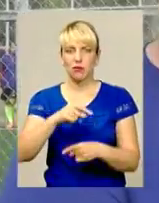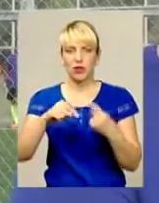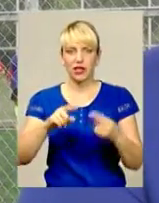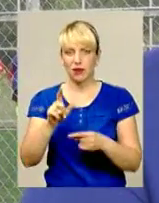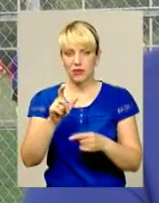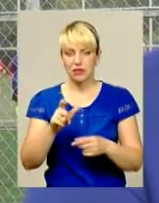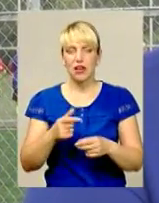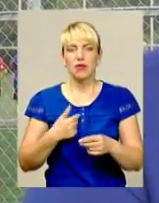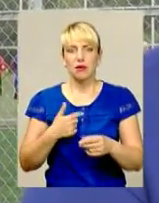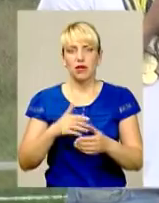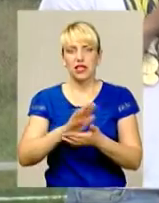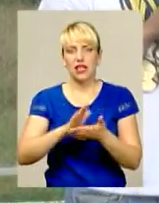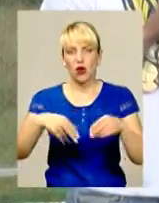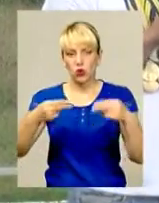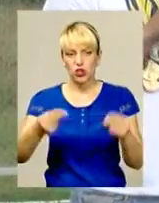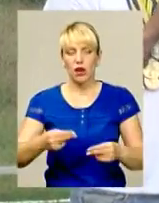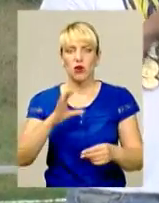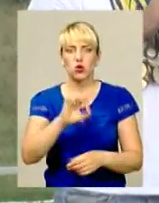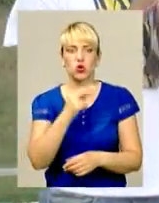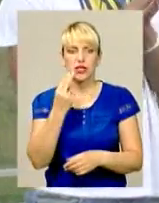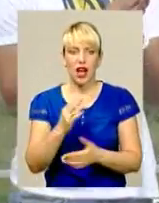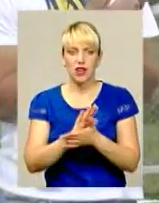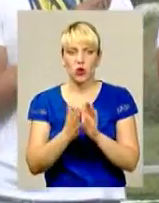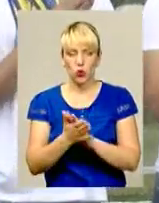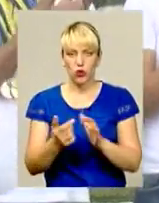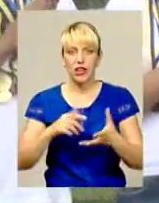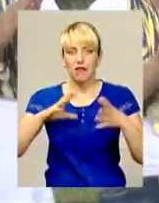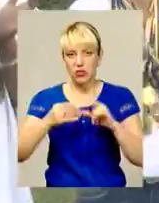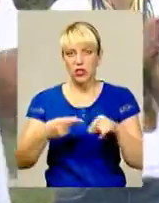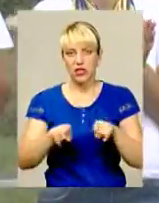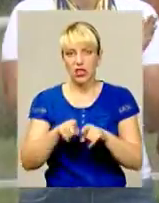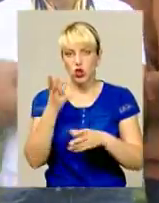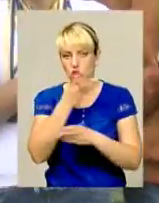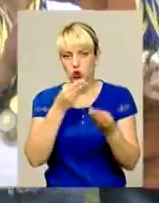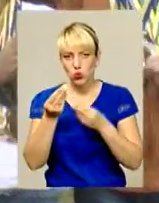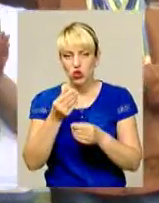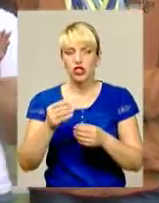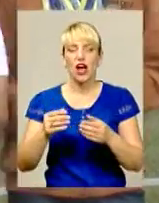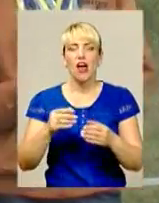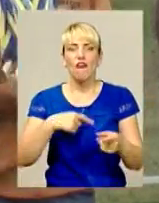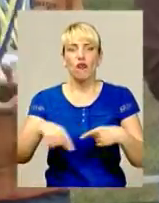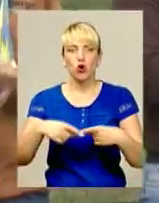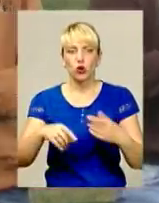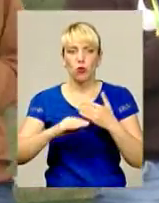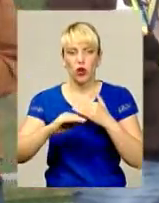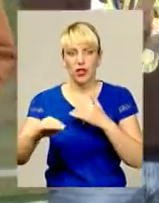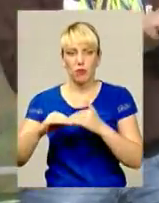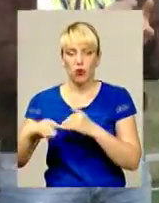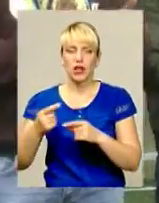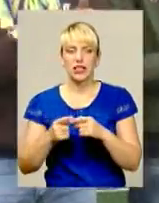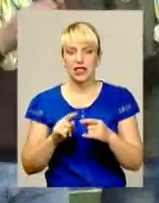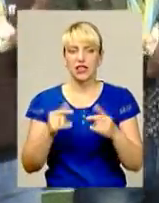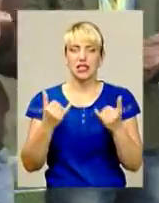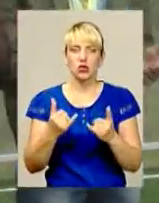знаходяться, заключаємо соціальні угоди. Результат такої співпраці – оце штучне футбольне поле та нові можливості для сільських школярів, кажуть і теперішні